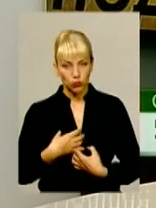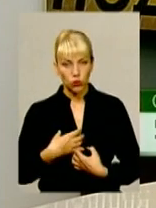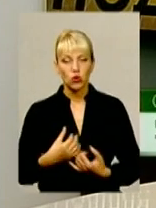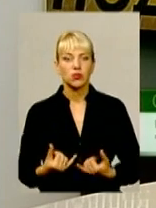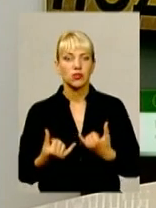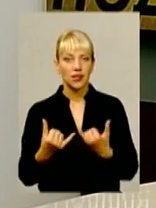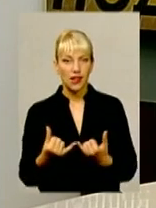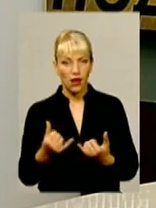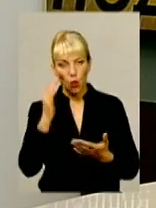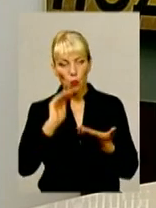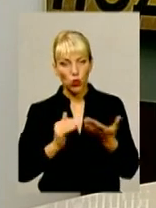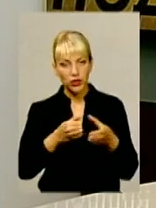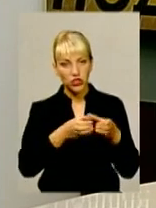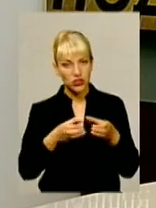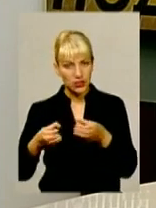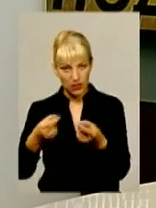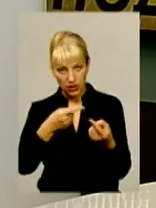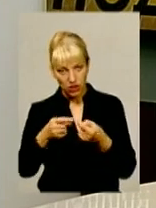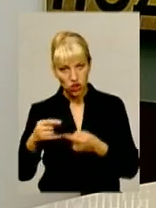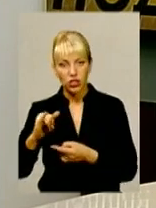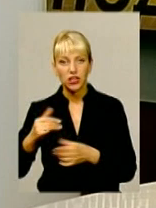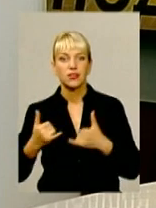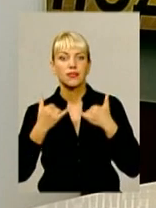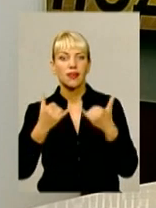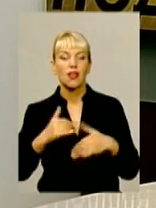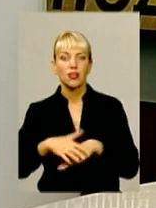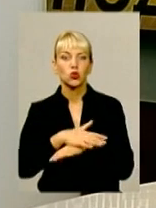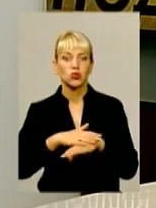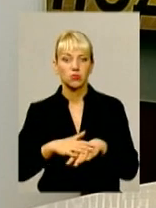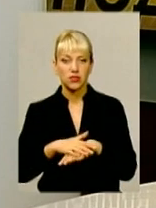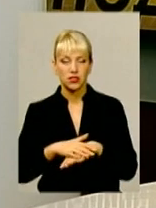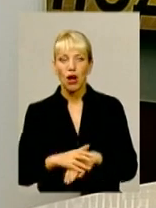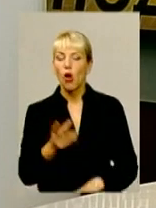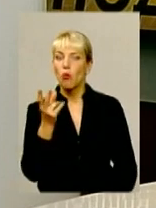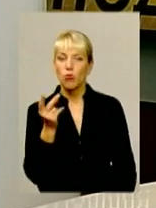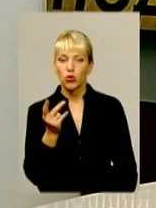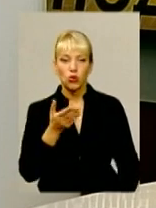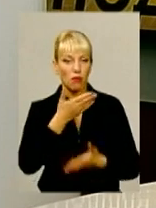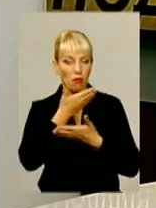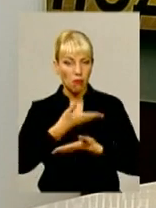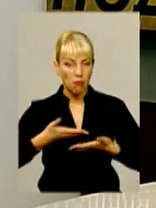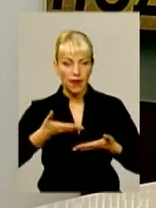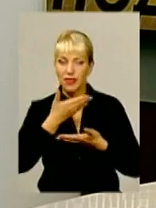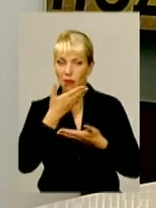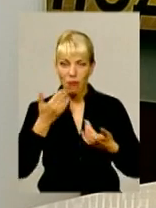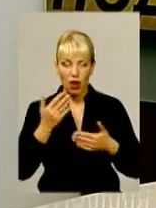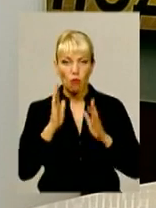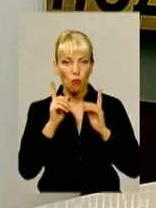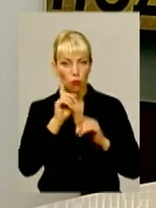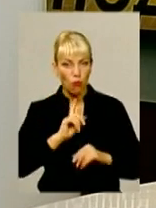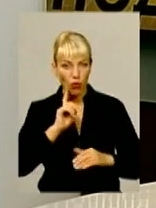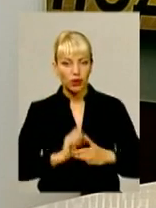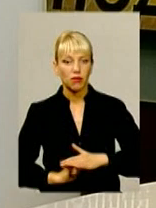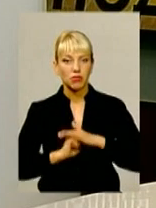суспільства. По-друге, що ми не маємо поки що підстав вірити в те, що